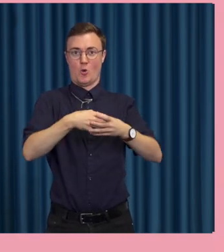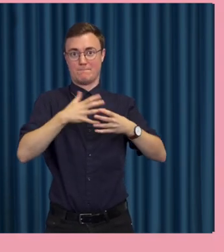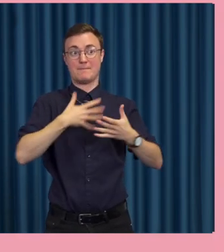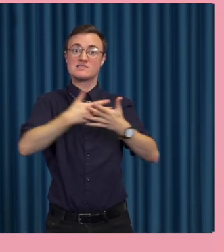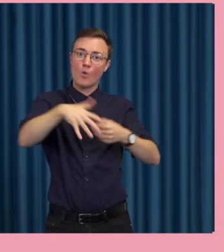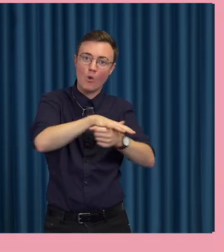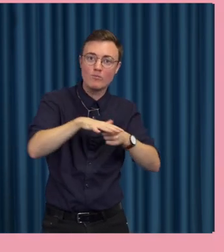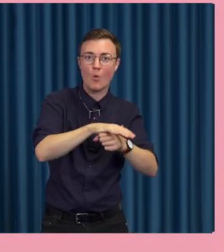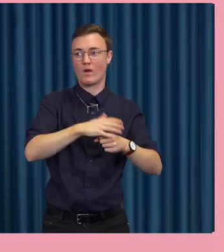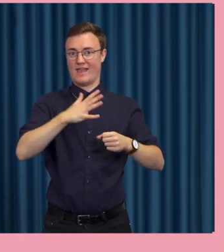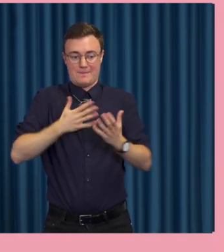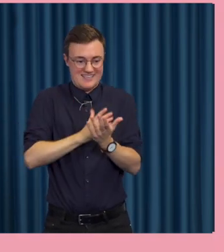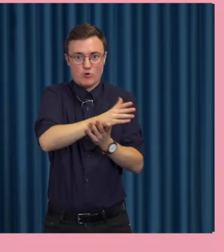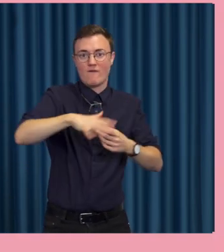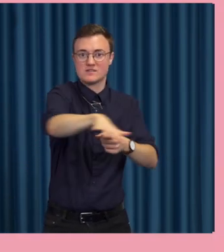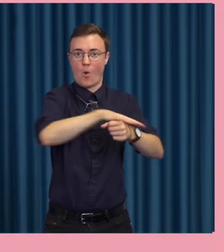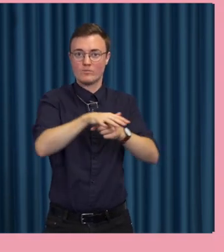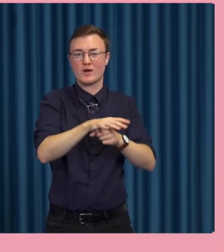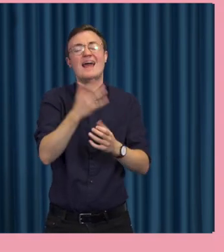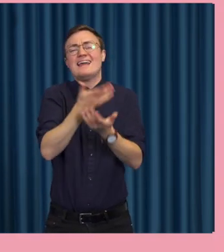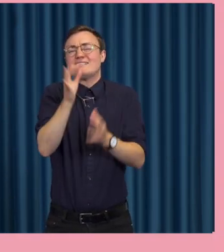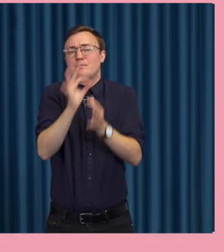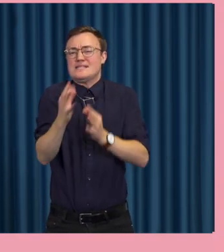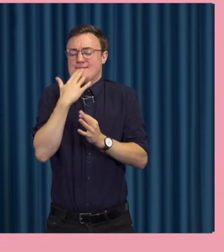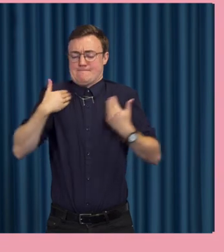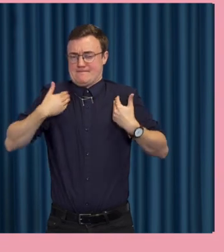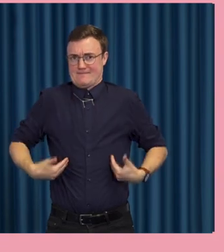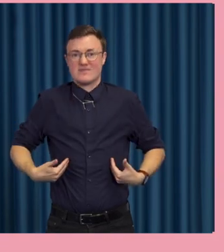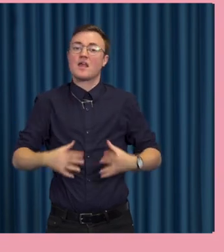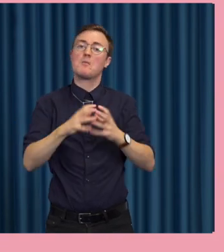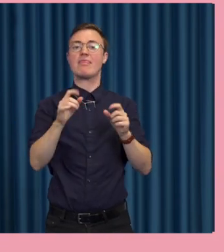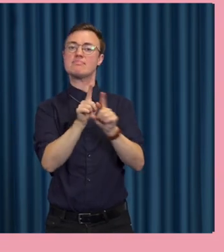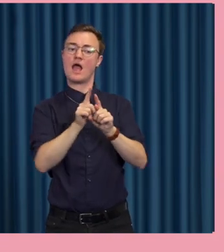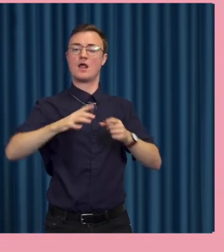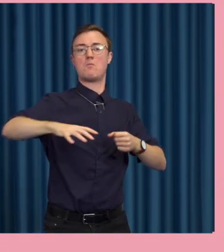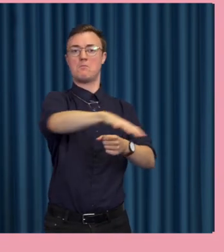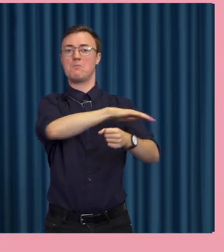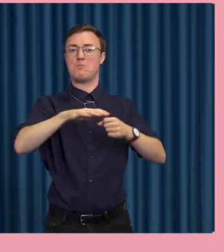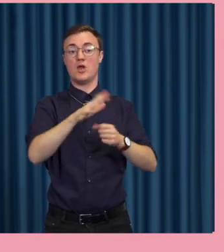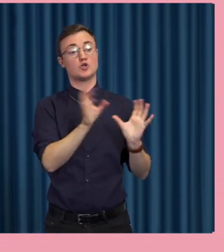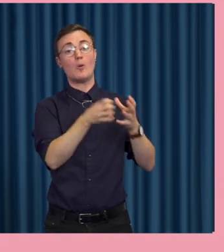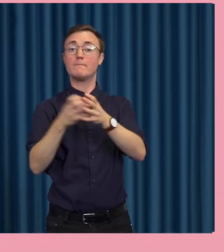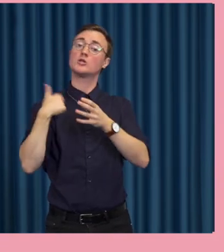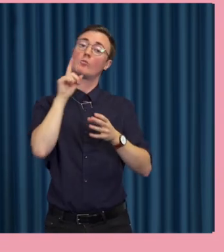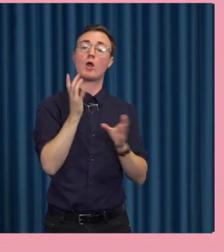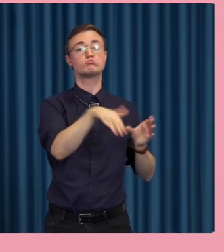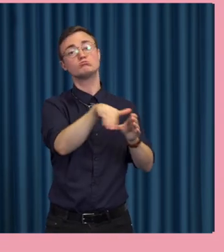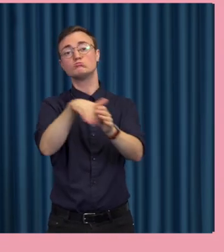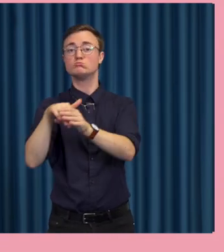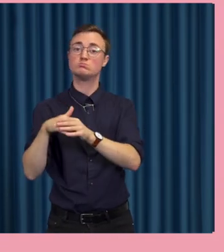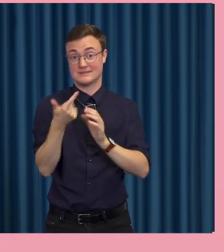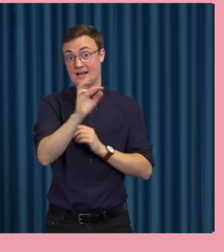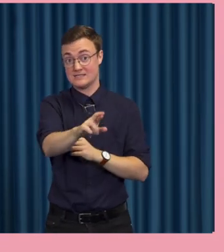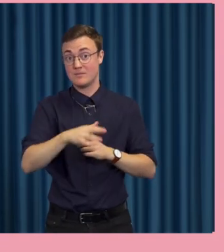kanske ganska långt ner på individer, alltså kanske inte exakt just mig, men ändå rätt så mycket de grupper jag i mig.